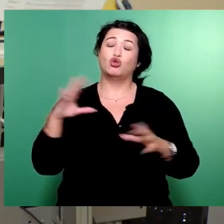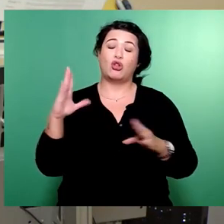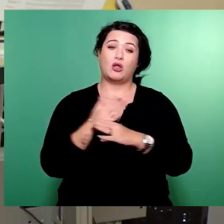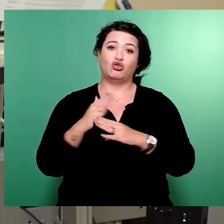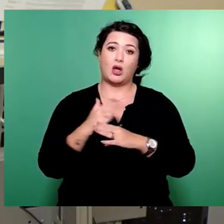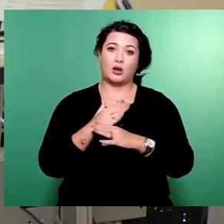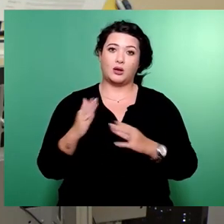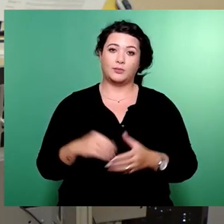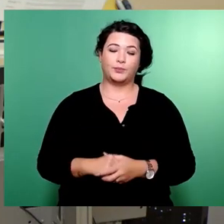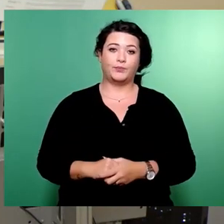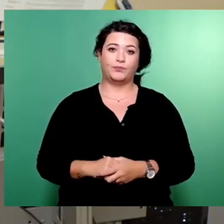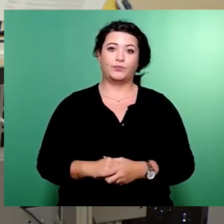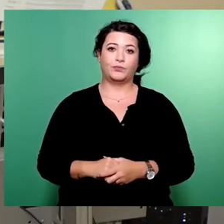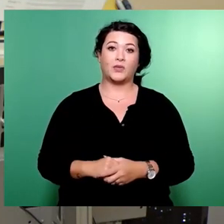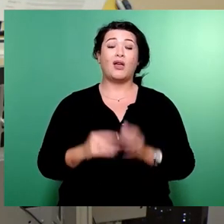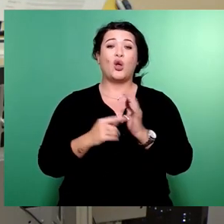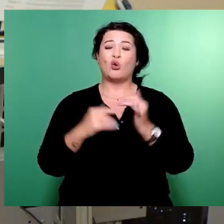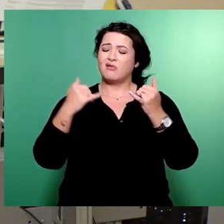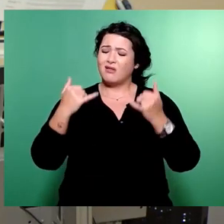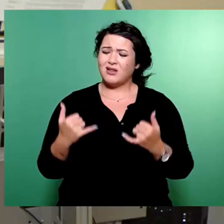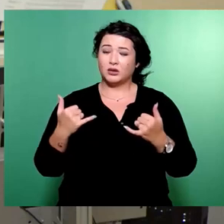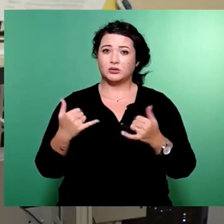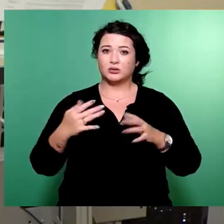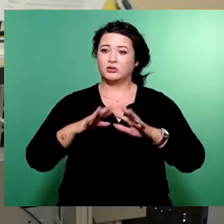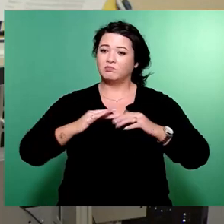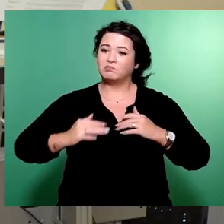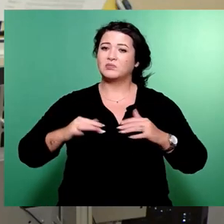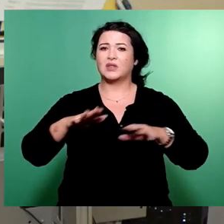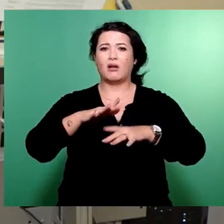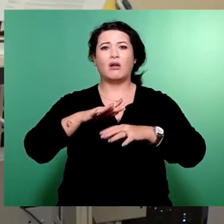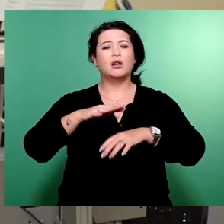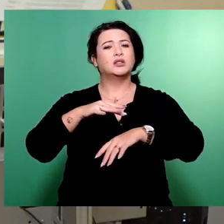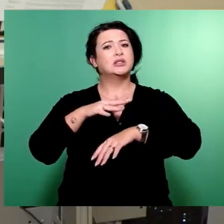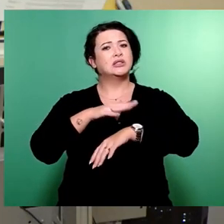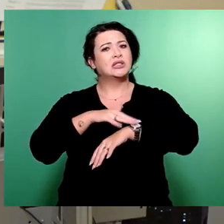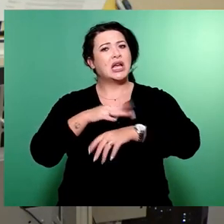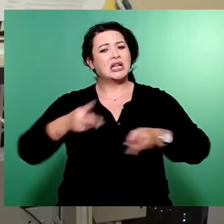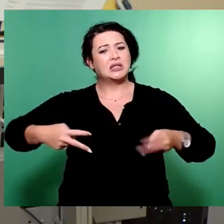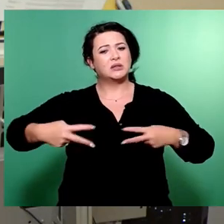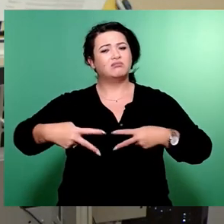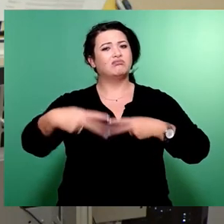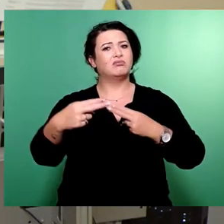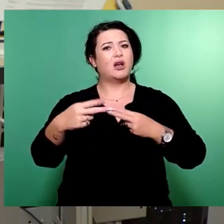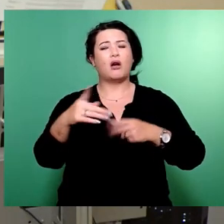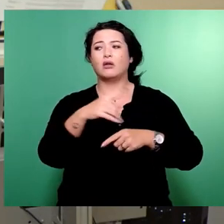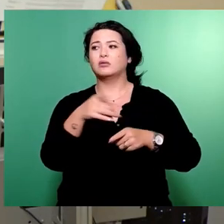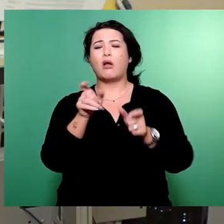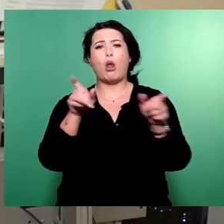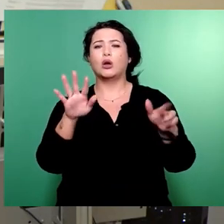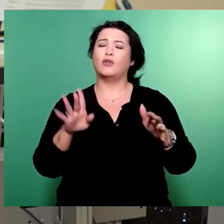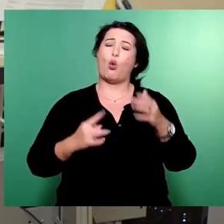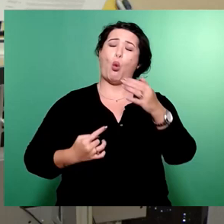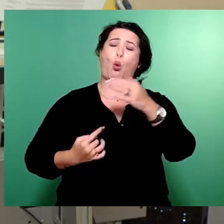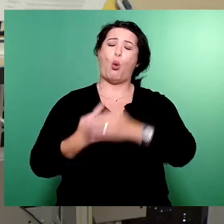gerade in diesen Zeiten, in denen die Menschen großen Belastungen ausgesetzt sind, in denen